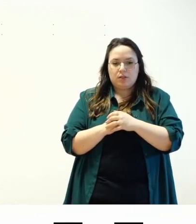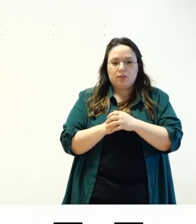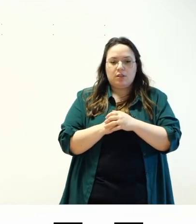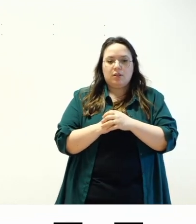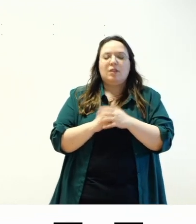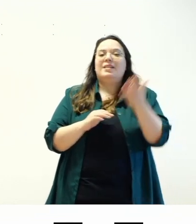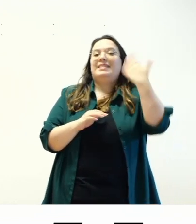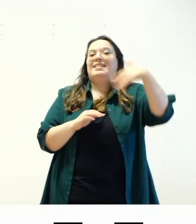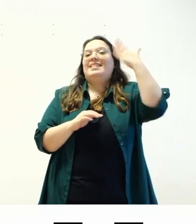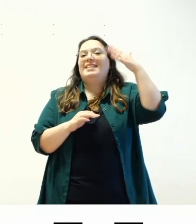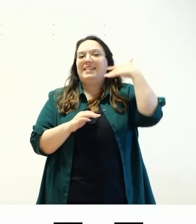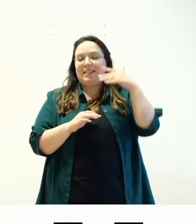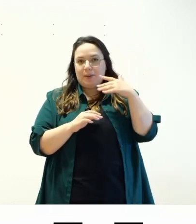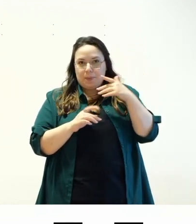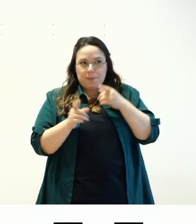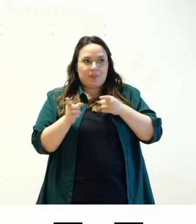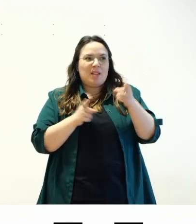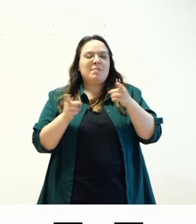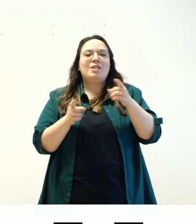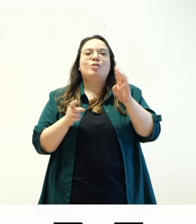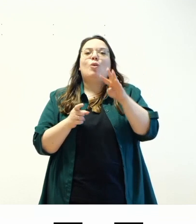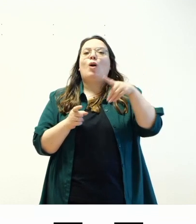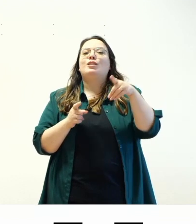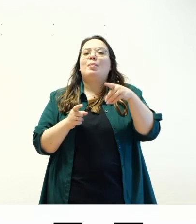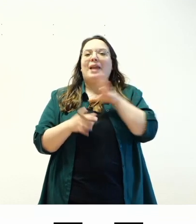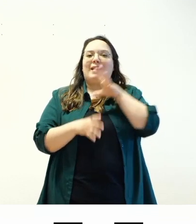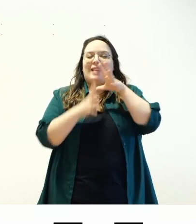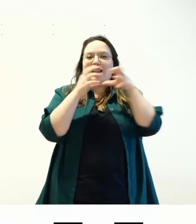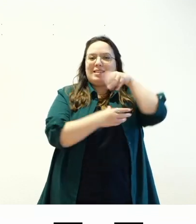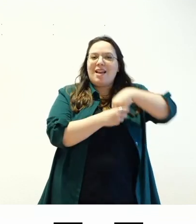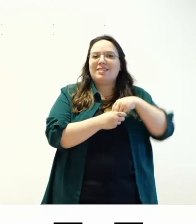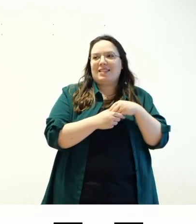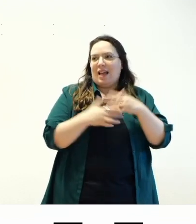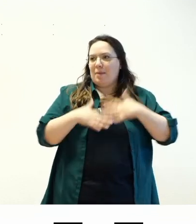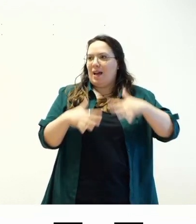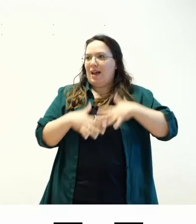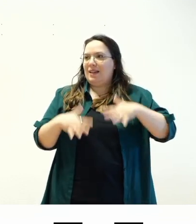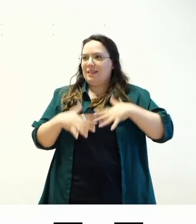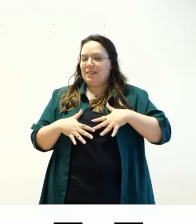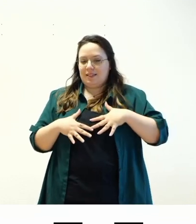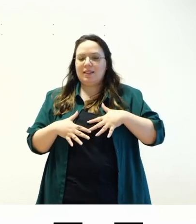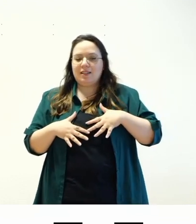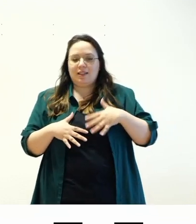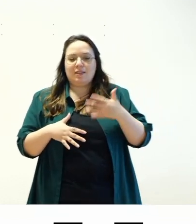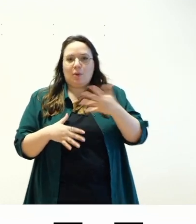giravano nella community di wordpress qualche anno fa sottolineate quei link fottuti sociopatici